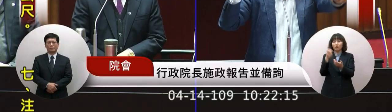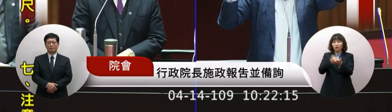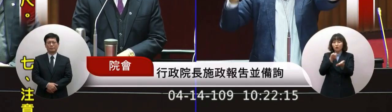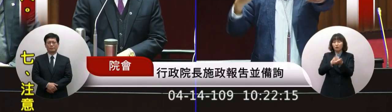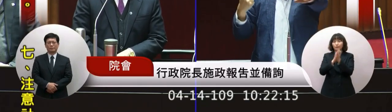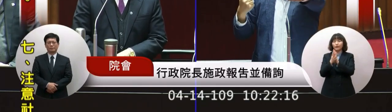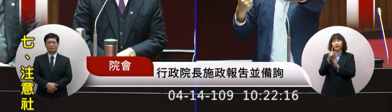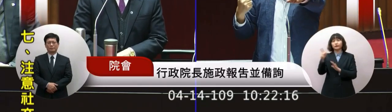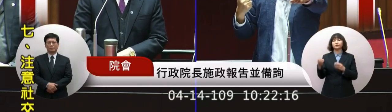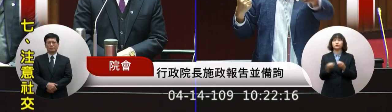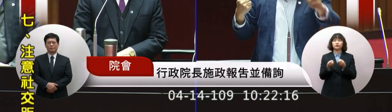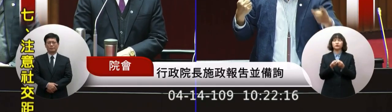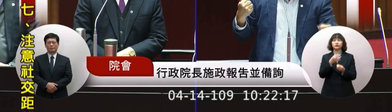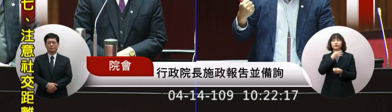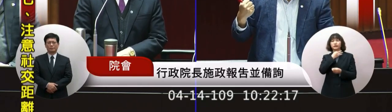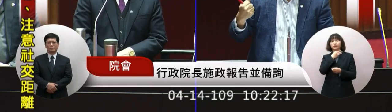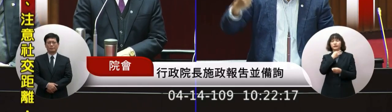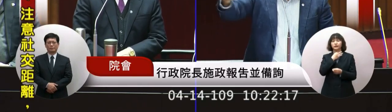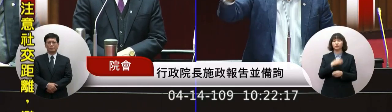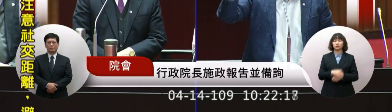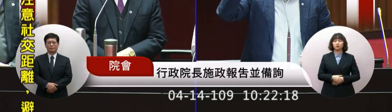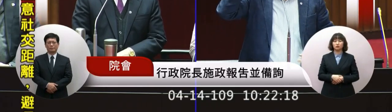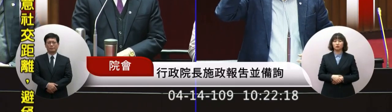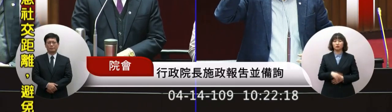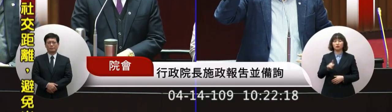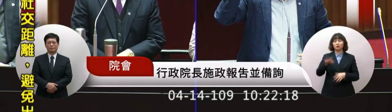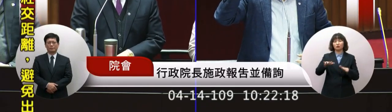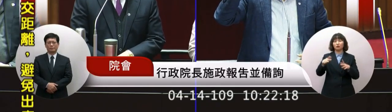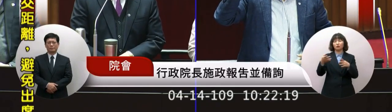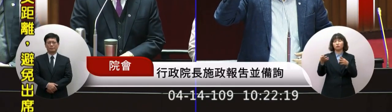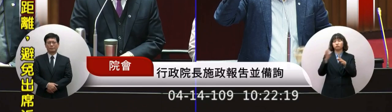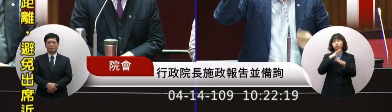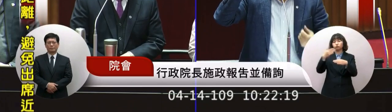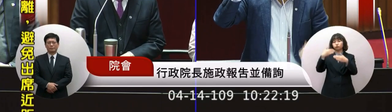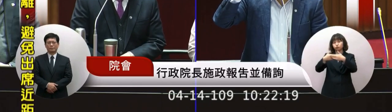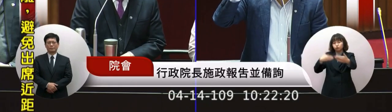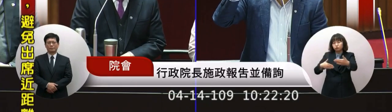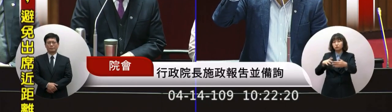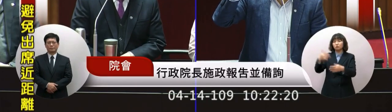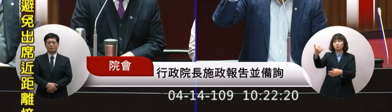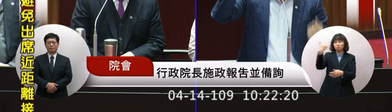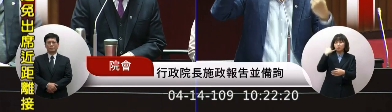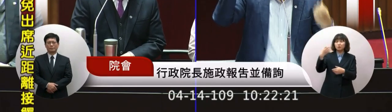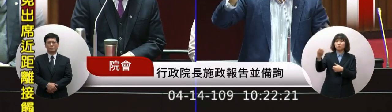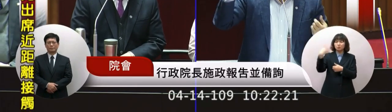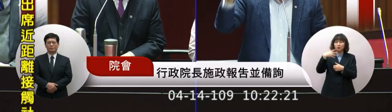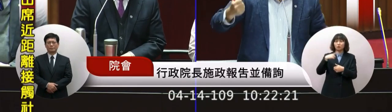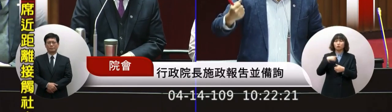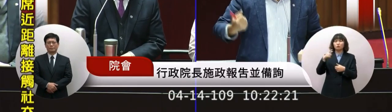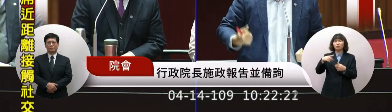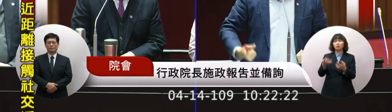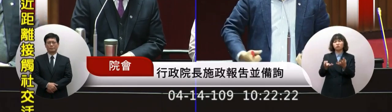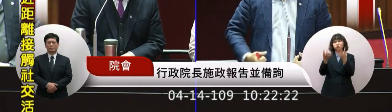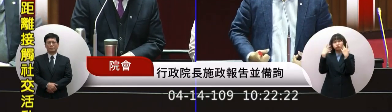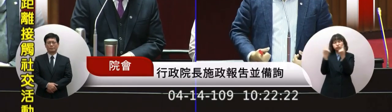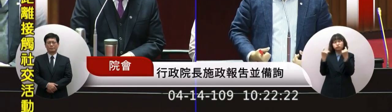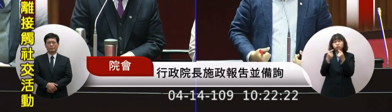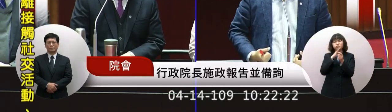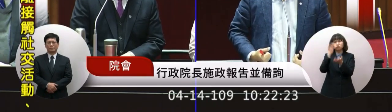現在你就怕冠軍 印童冠軍沒危險 電話打來了委員你們也反映就是在跟他冠軍